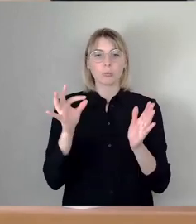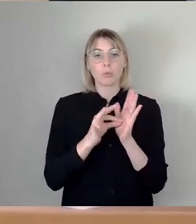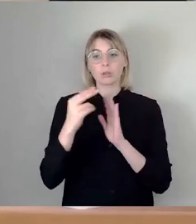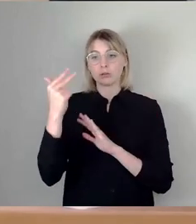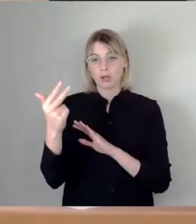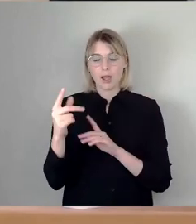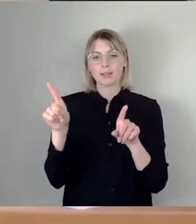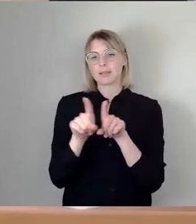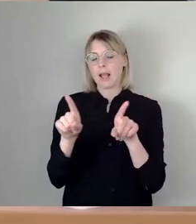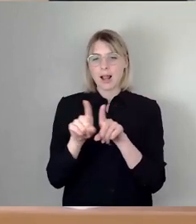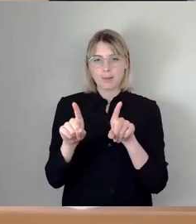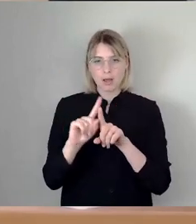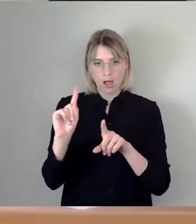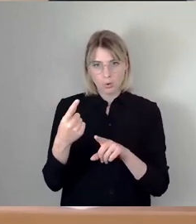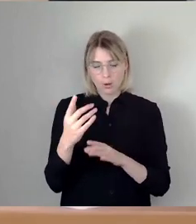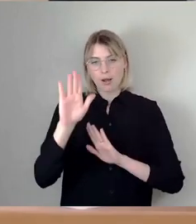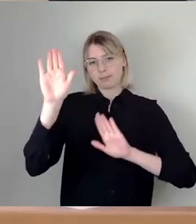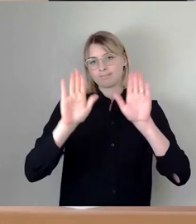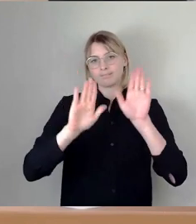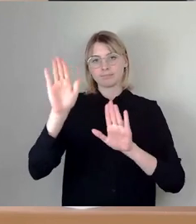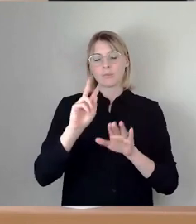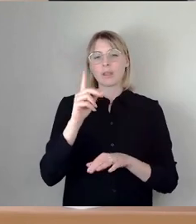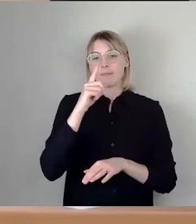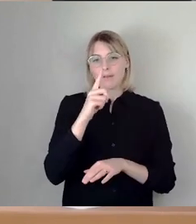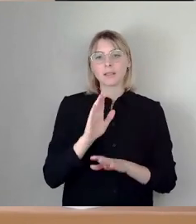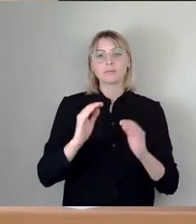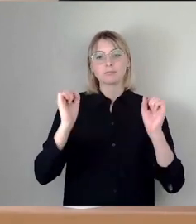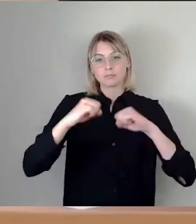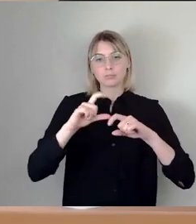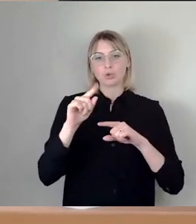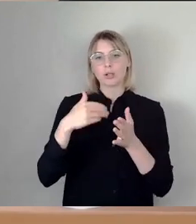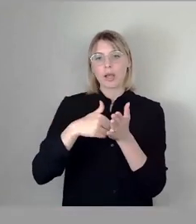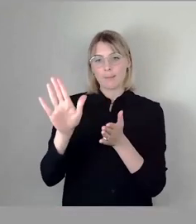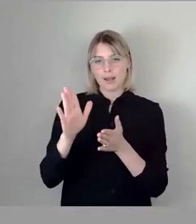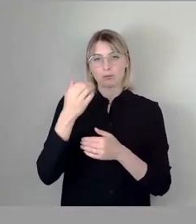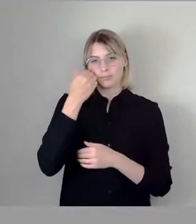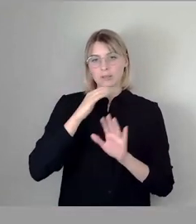Prozedere. Wer hier zustimmt, lehnt ab. Ich bitte um das Stimmzeichen.